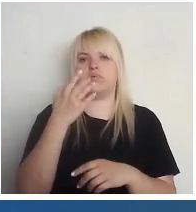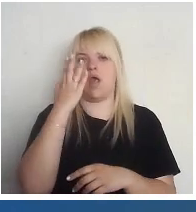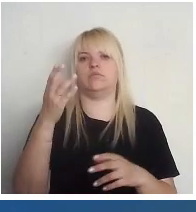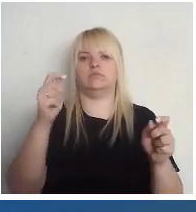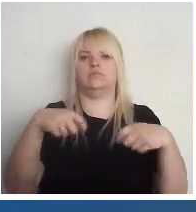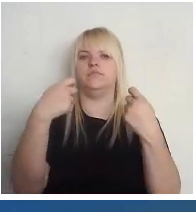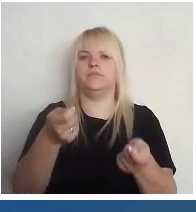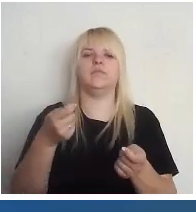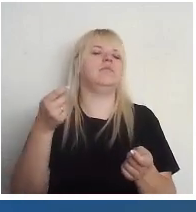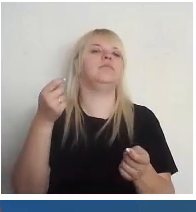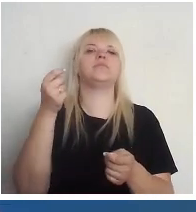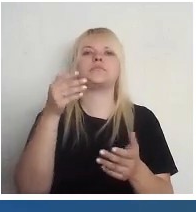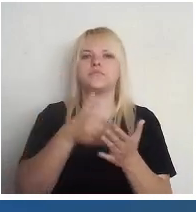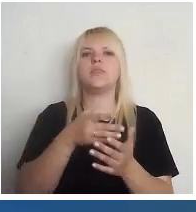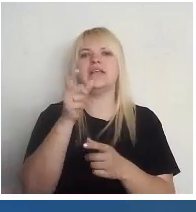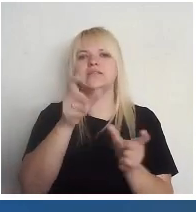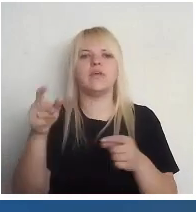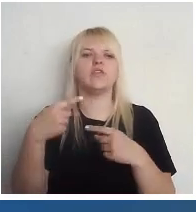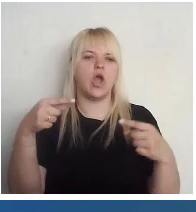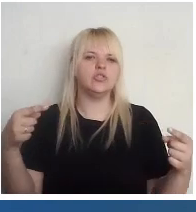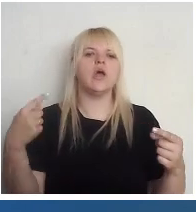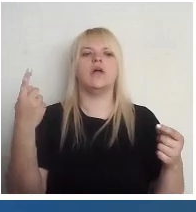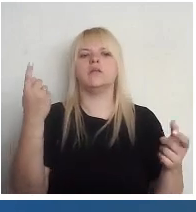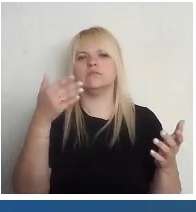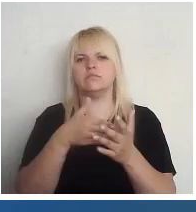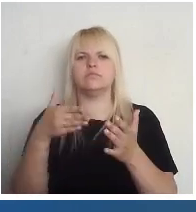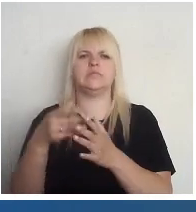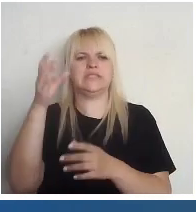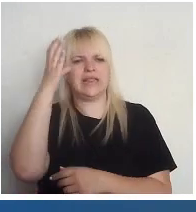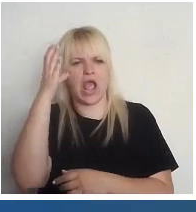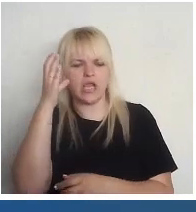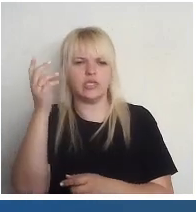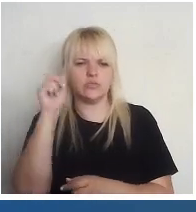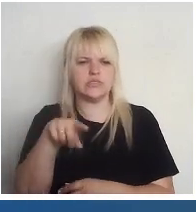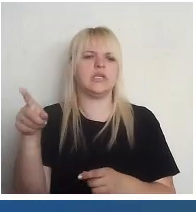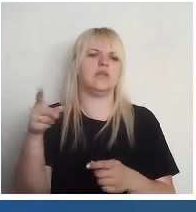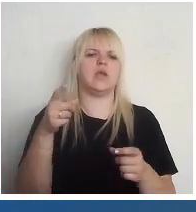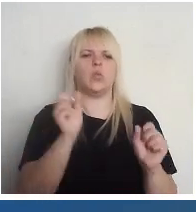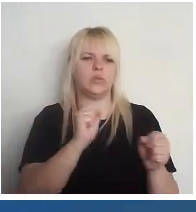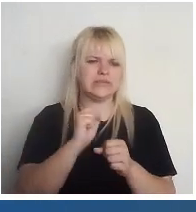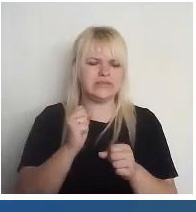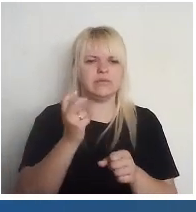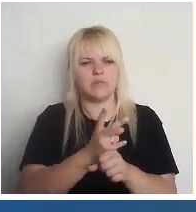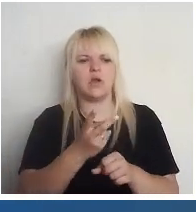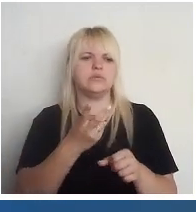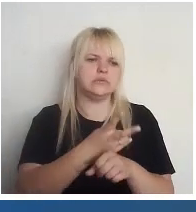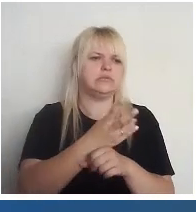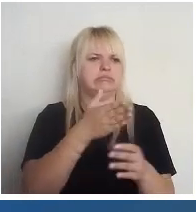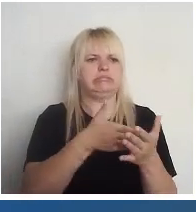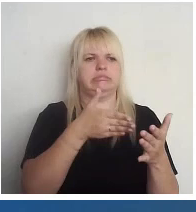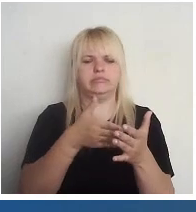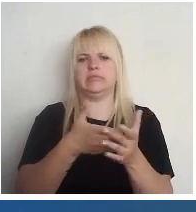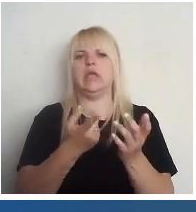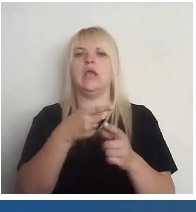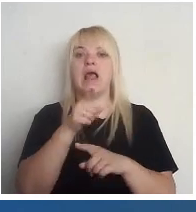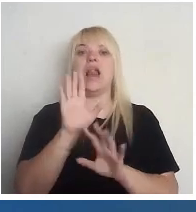mobilitāteicu, šķēršļu zināšanas ziņā. Lai šis process vēlētājiem. Paldies,